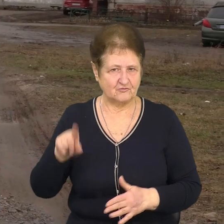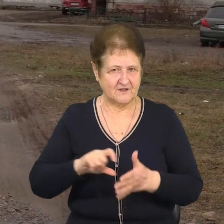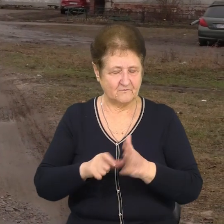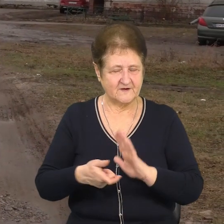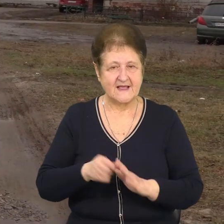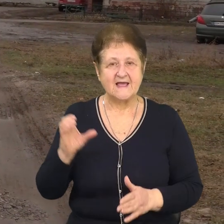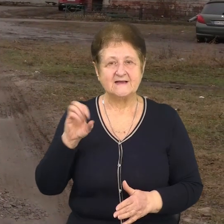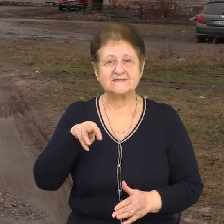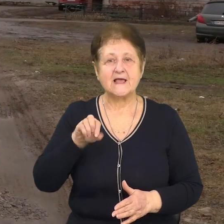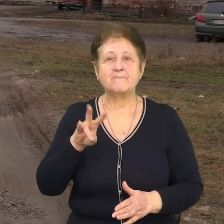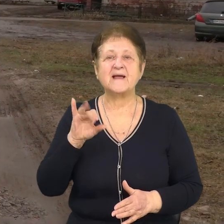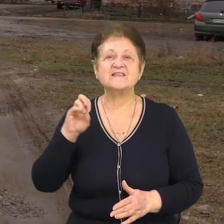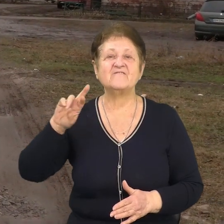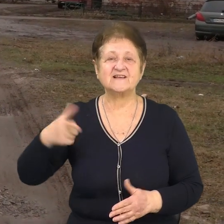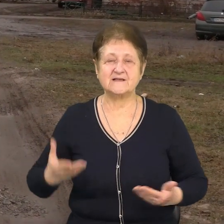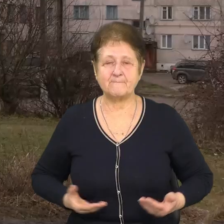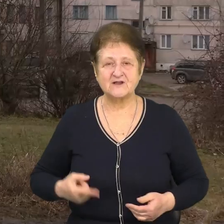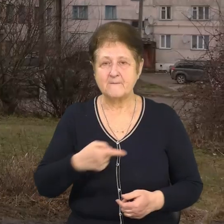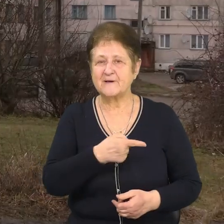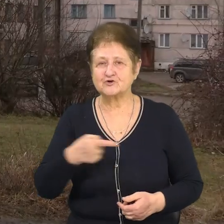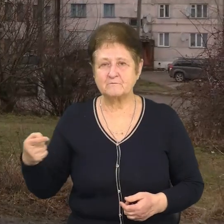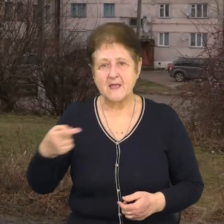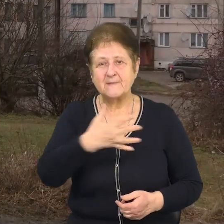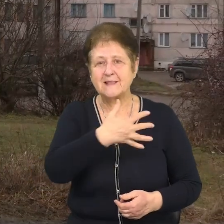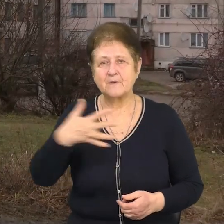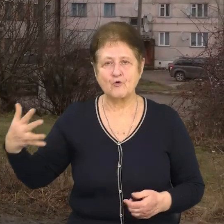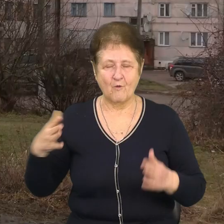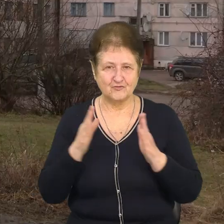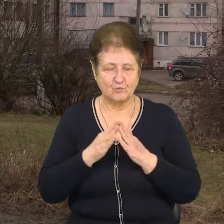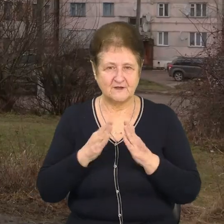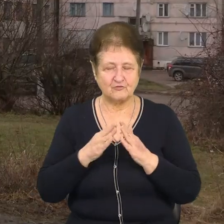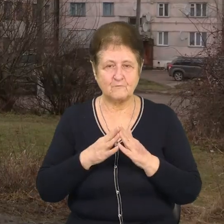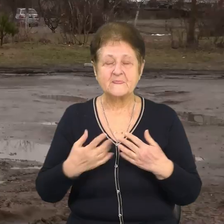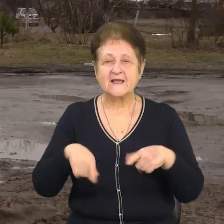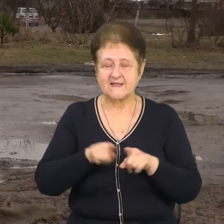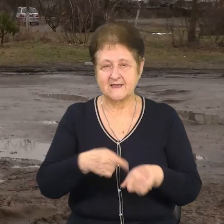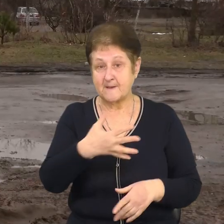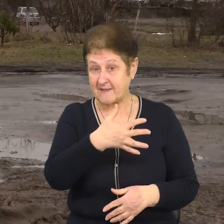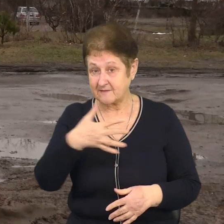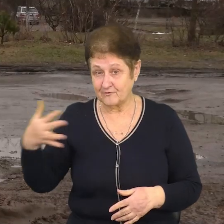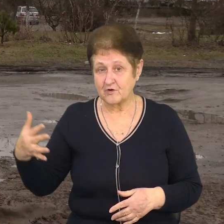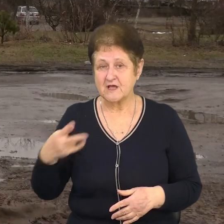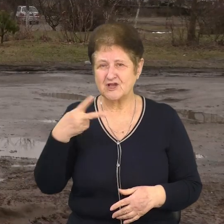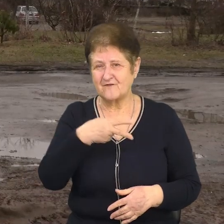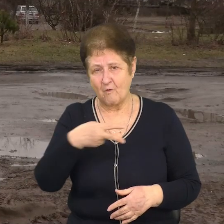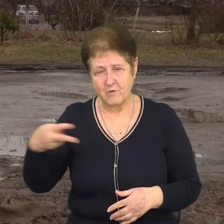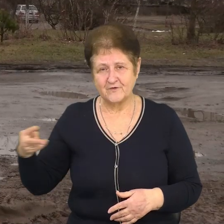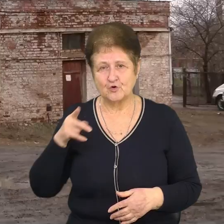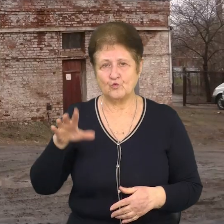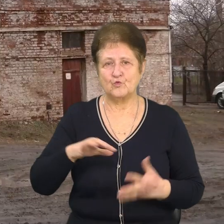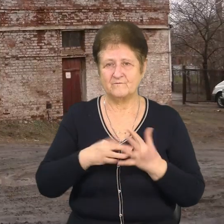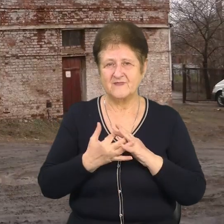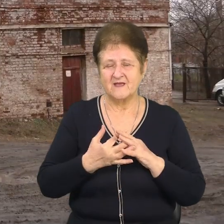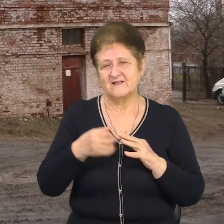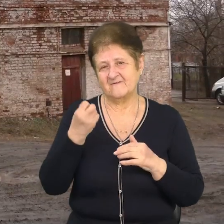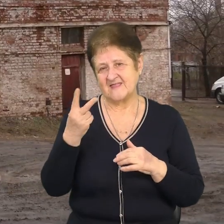Семенівець Ігор Бойко мешкає на першому поверсі п'ятиповерхового будинку. Таких п'ятиповерхівок та двоповерхівок у Семенівці –